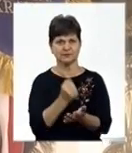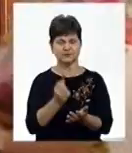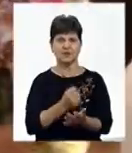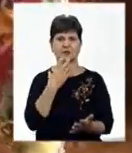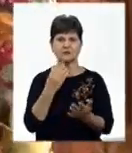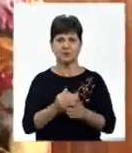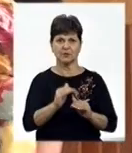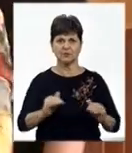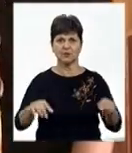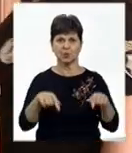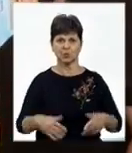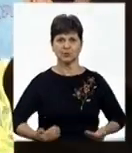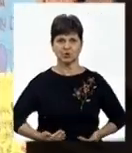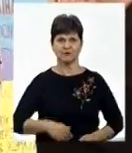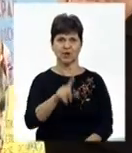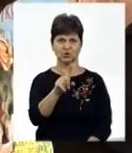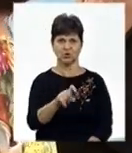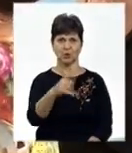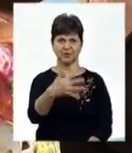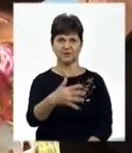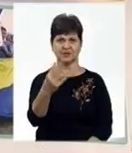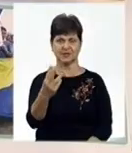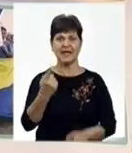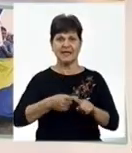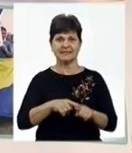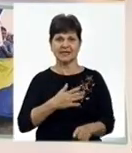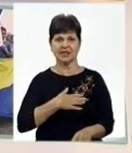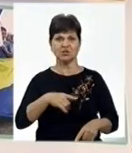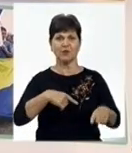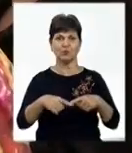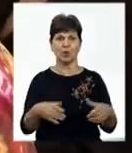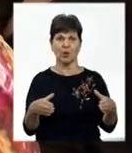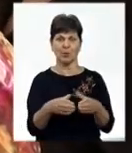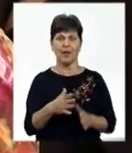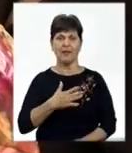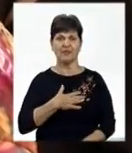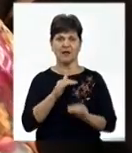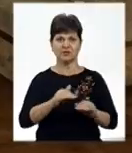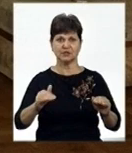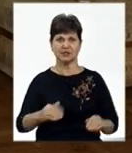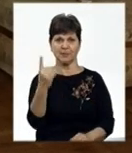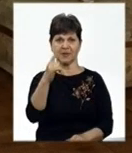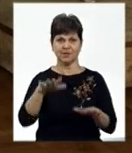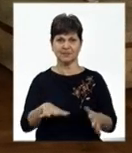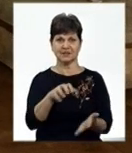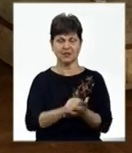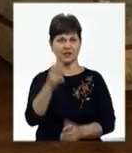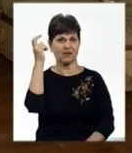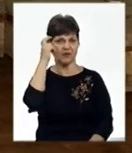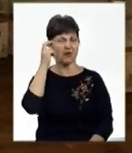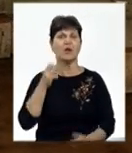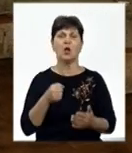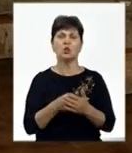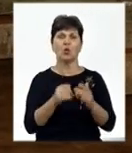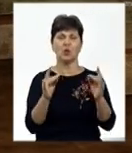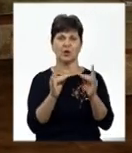153. Це наша футбольна команда. Наші діти в перше місце зайняли у Києві. До будинку-інтернату поліцейські